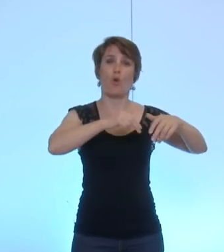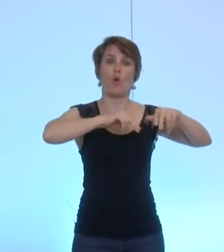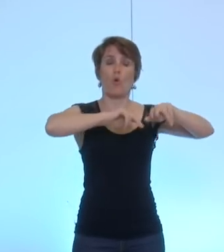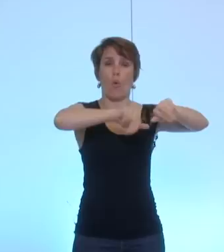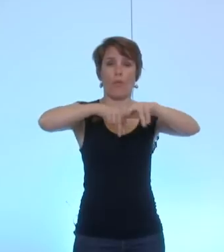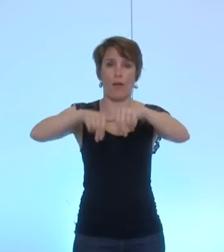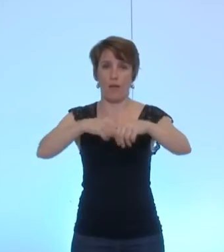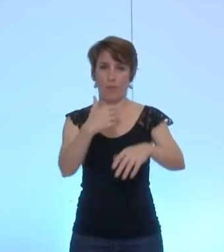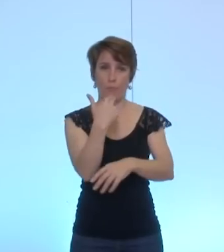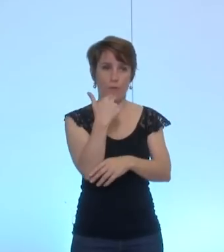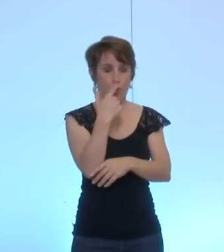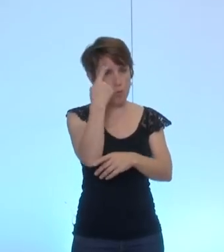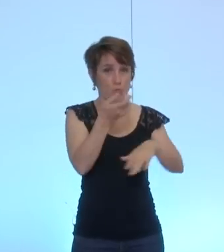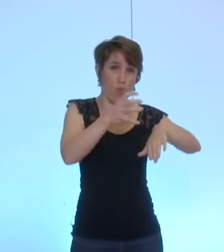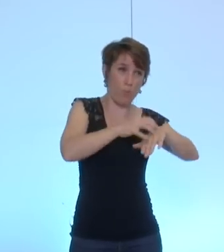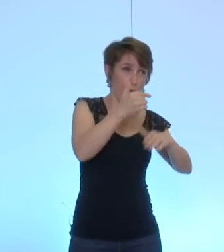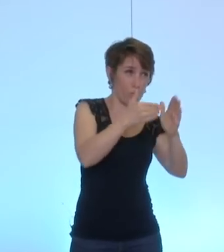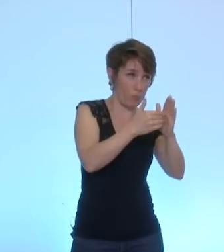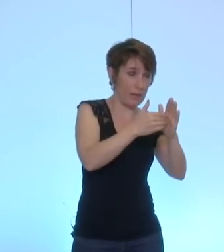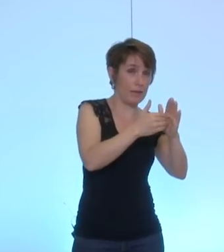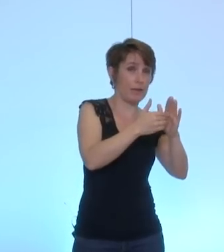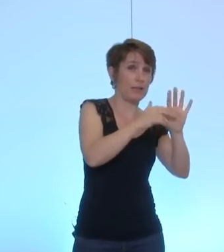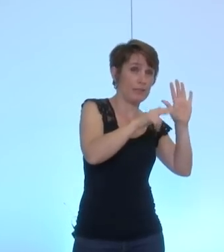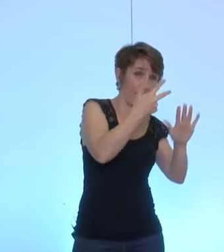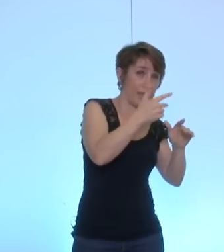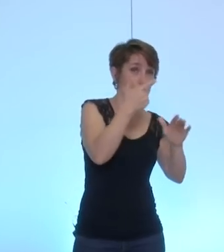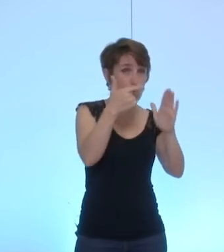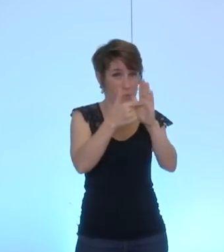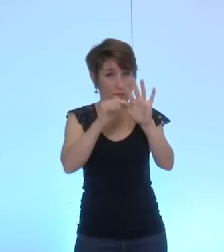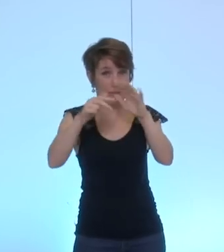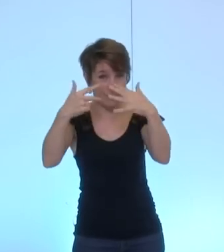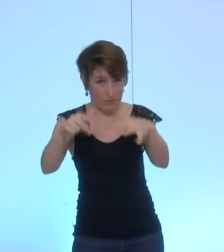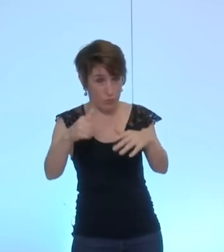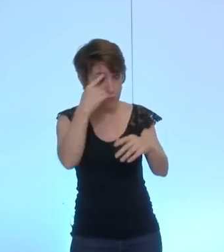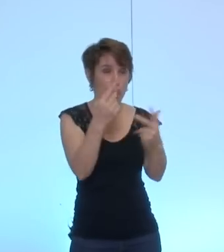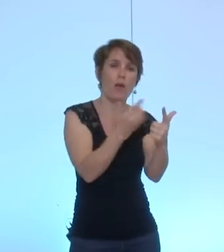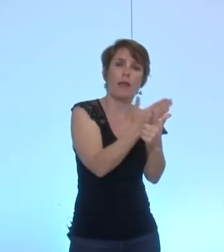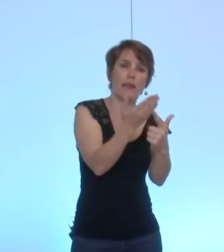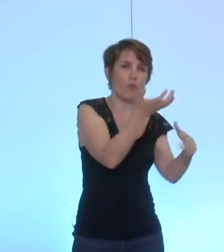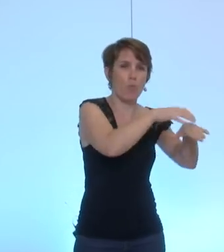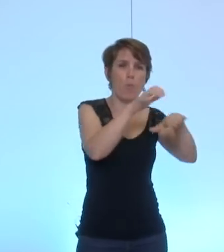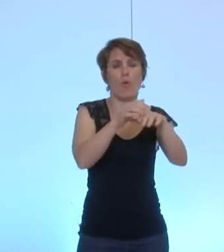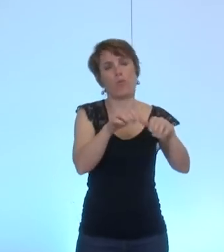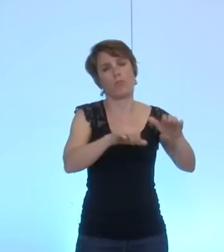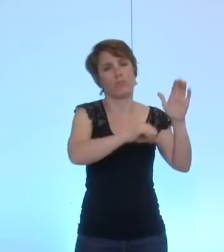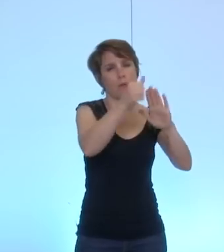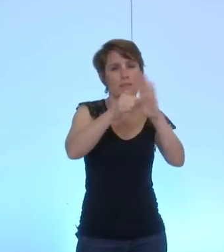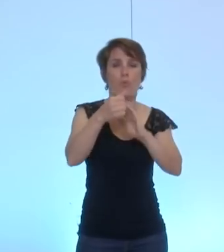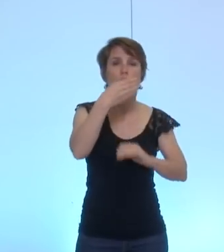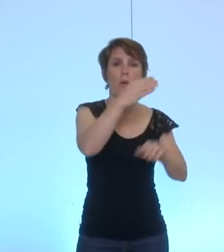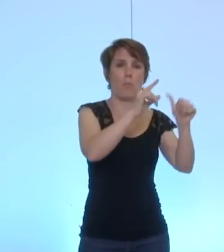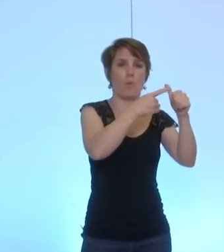sur les pôles 2013-2018, donc c'est des subventions annuelles de fonctionnement aux deux pôles de compétitivité, Minalogique et Tenerdis,